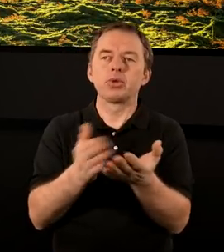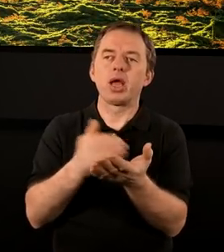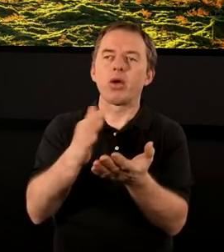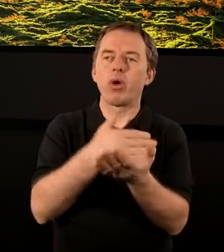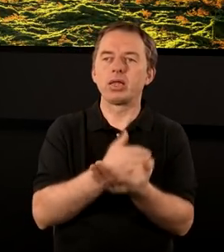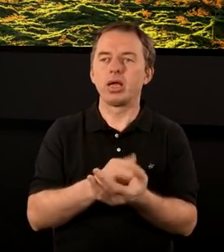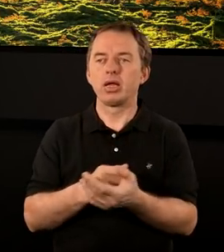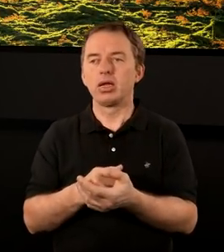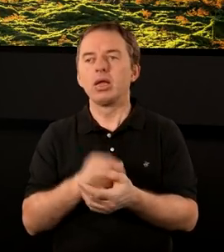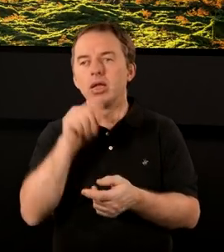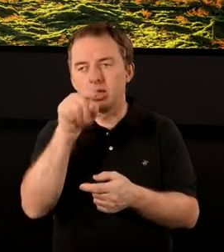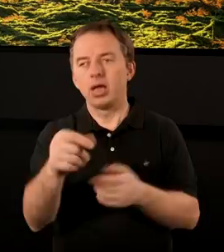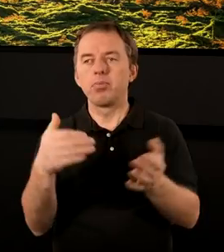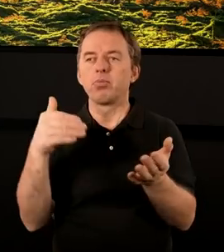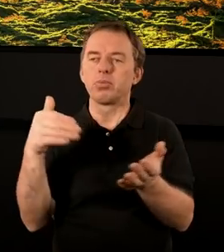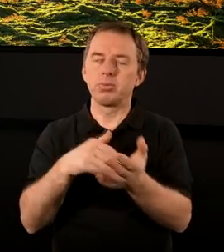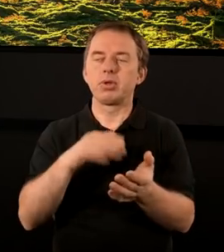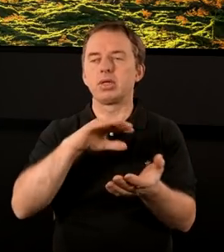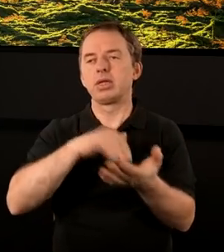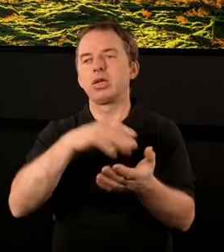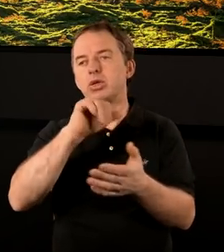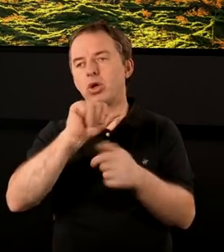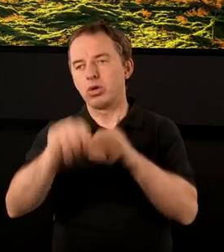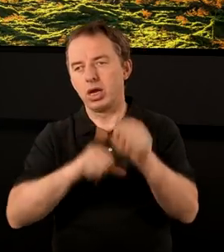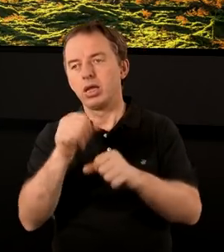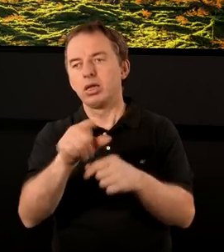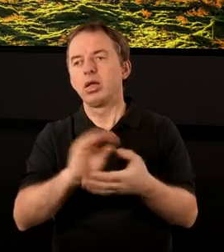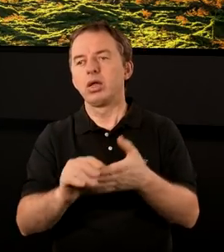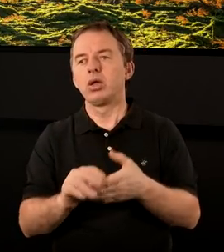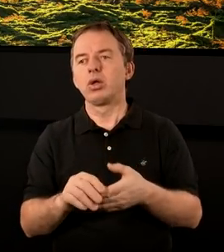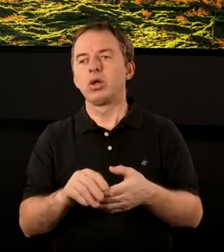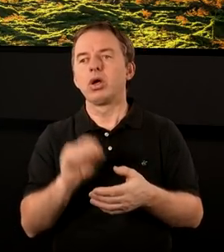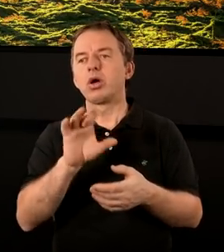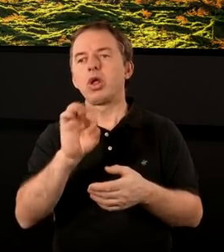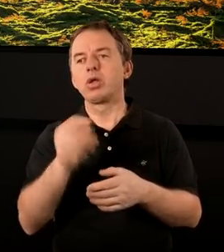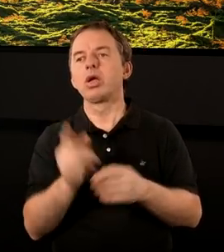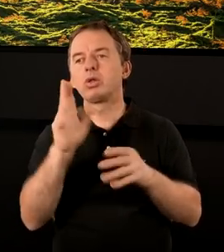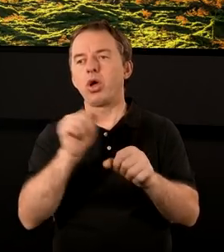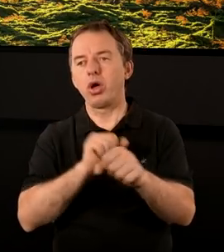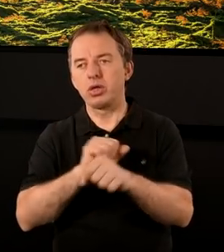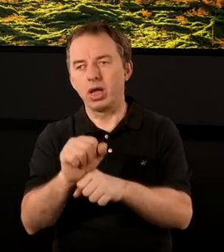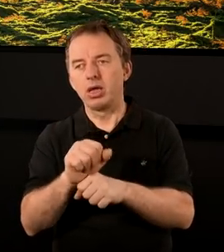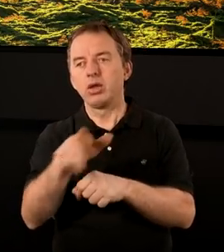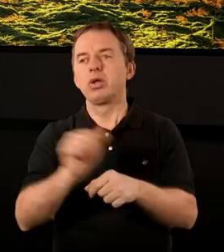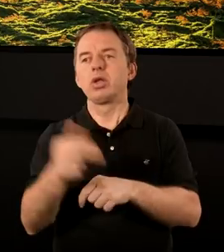ale w przekładzie tej Biblii Tysiąclecia i tam pod tymi słowami jest króciutki odnośnik. To jest niedziela.